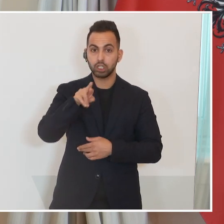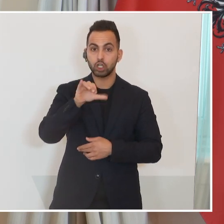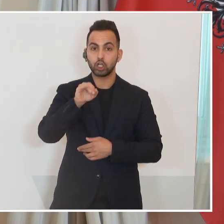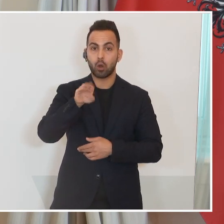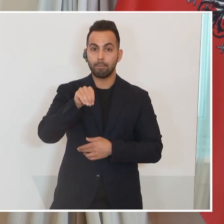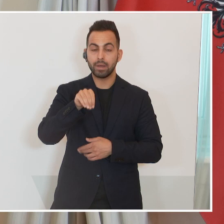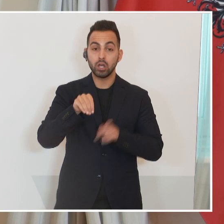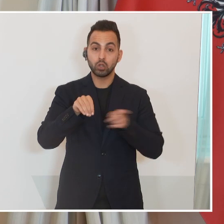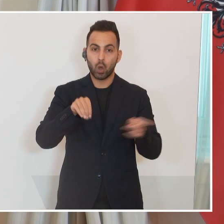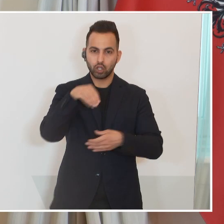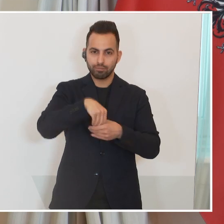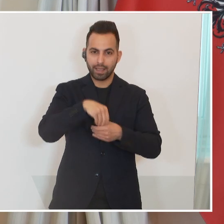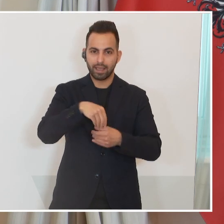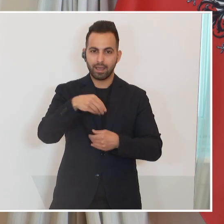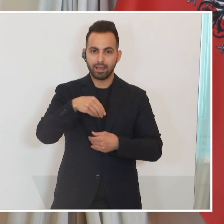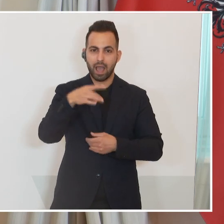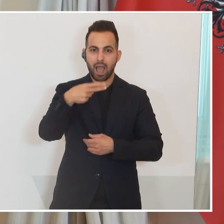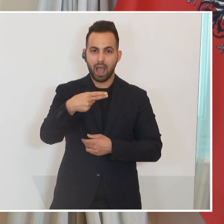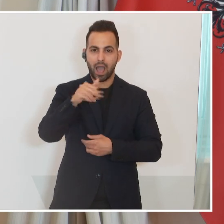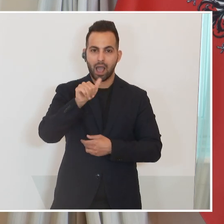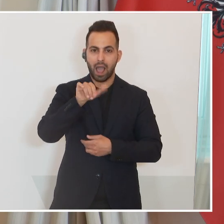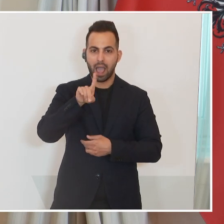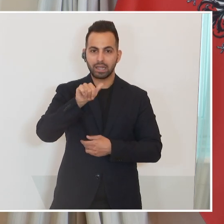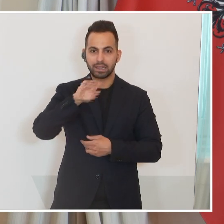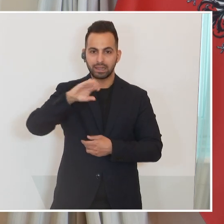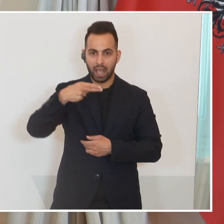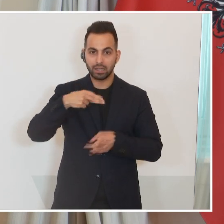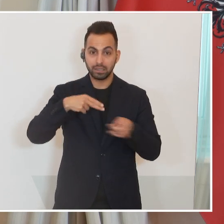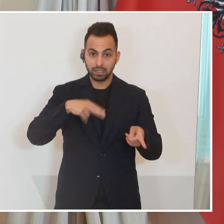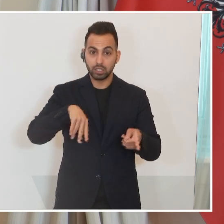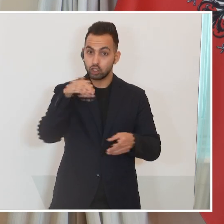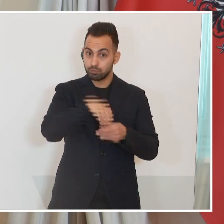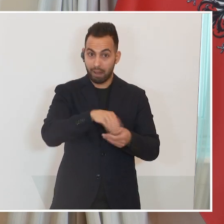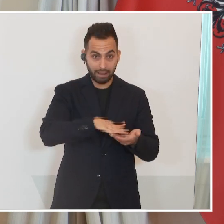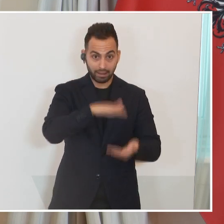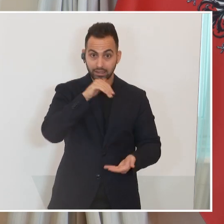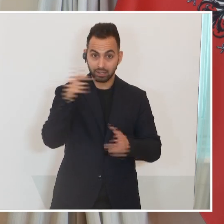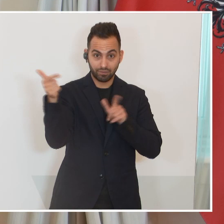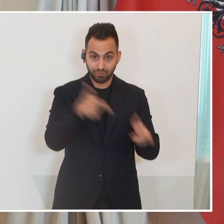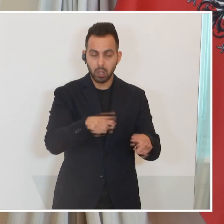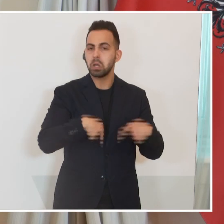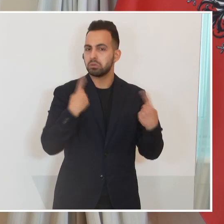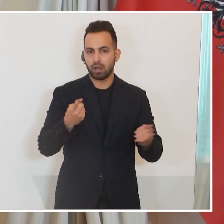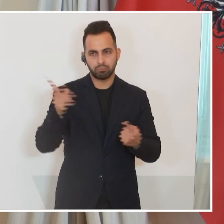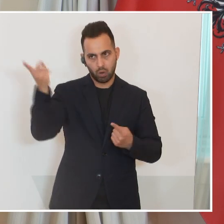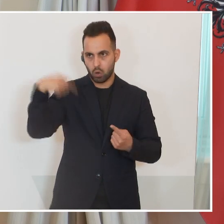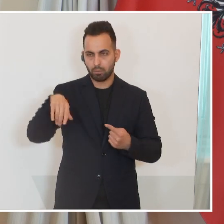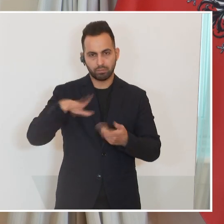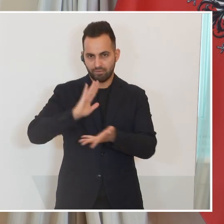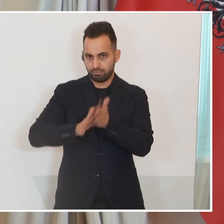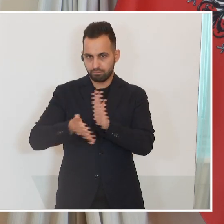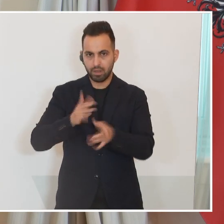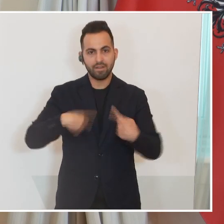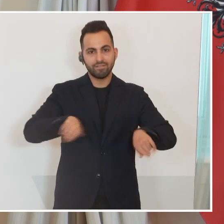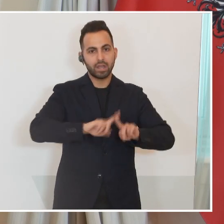Speicher in Haidach nicht verwendet, dann wird Gazprom den Speicher verlieren und es wird anderen Energieversorgung zur Verfügung gestellt, um hier